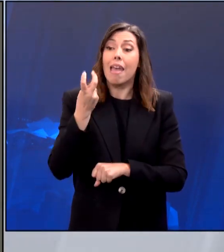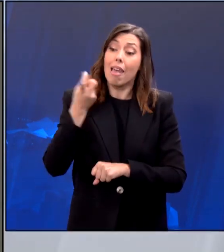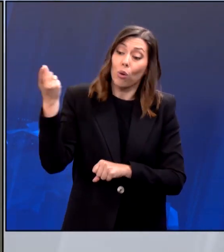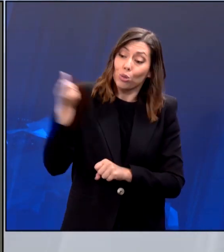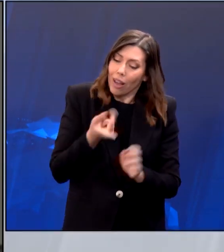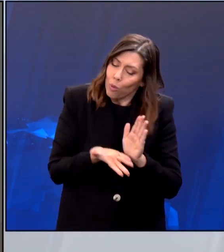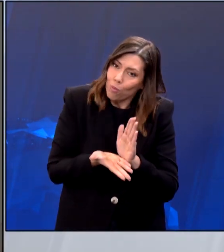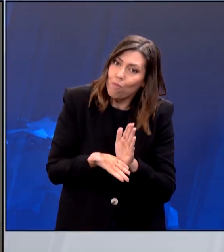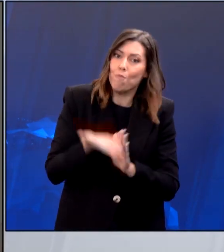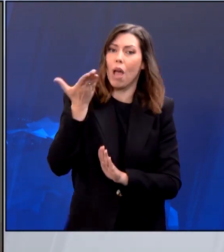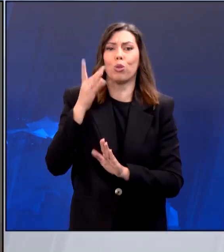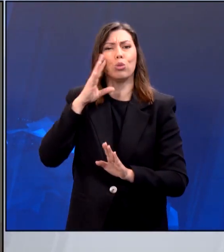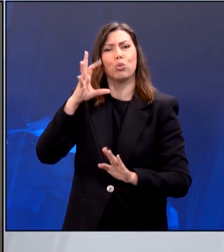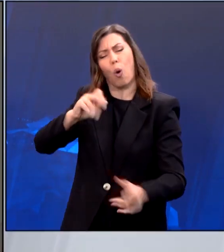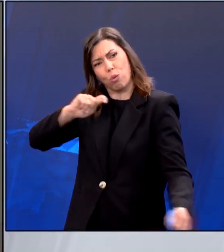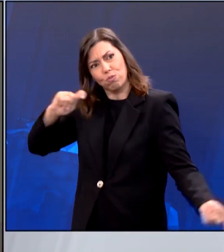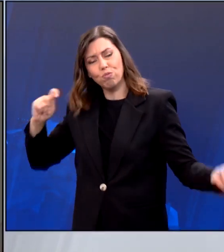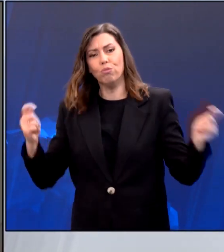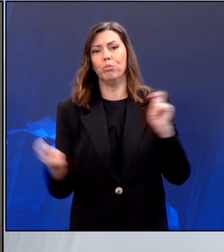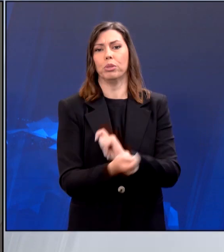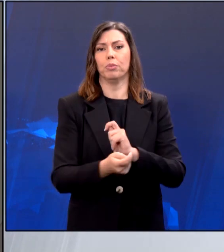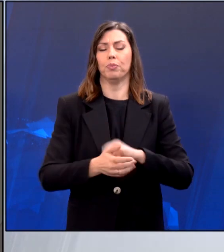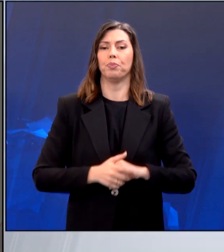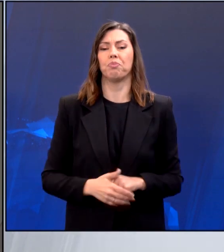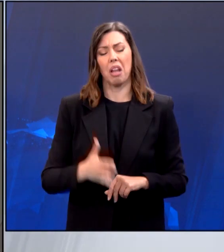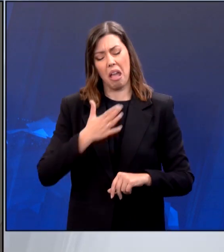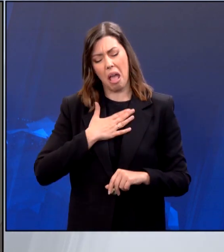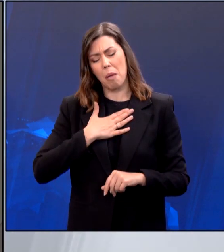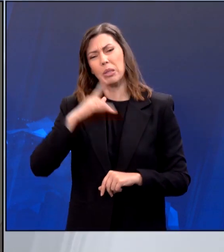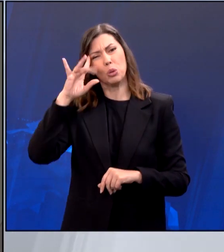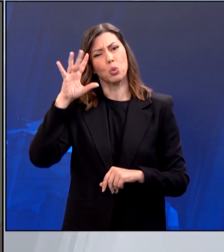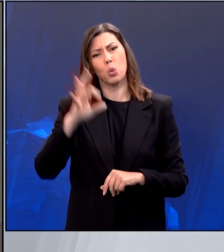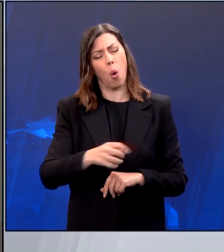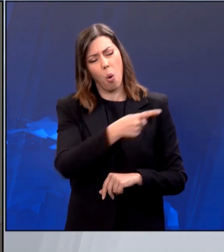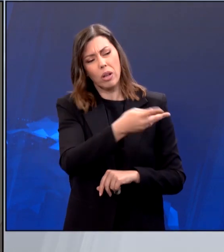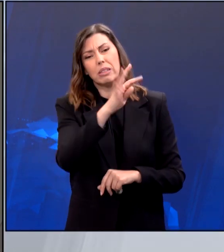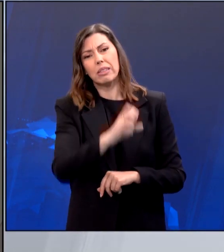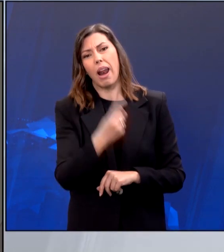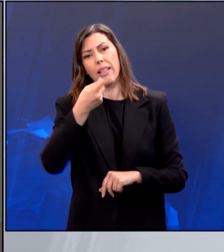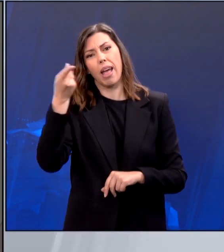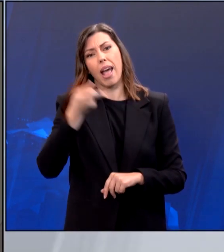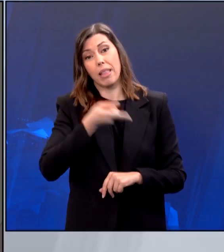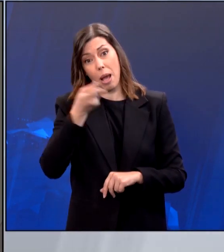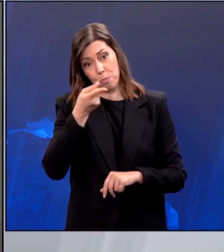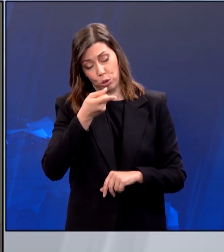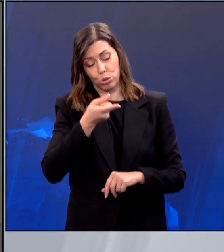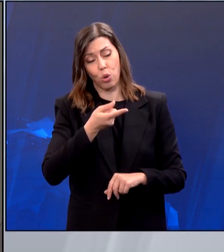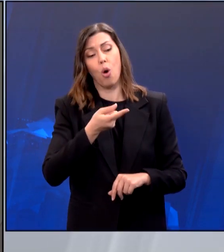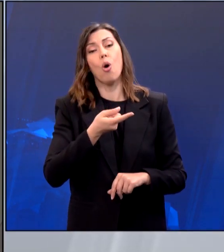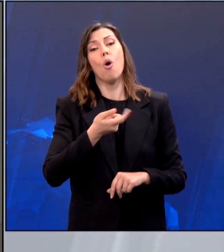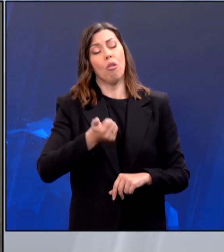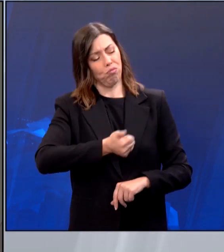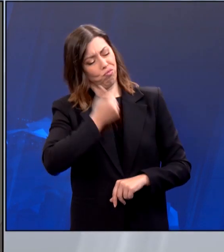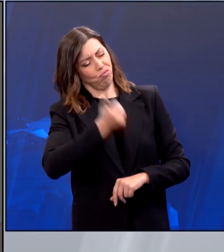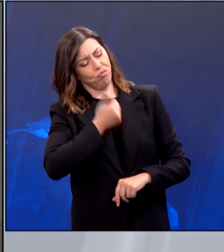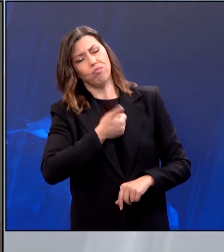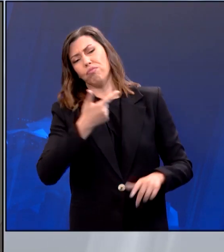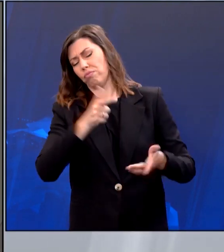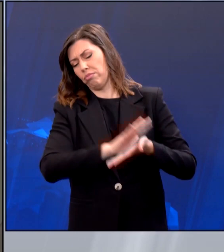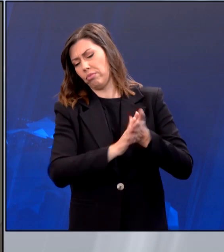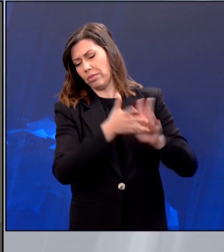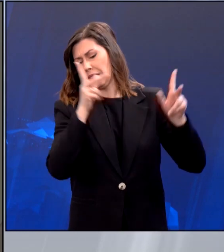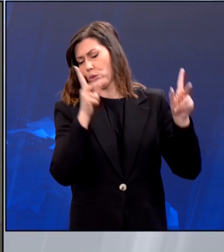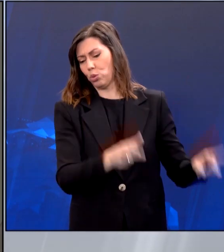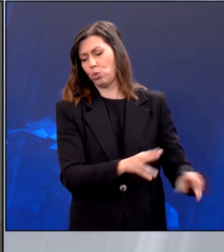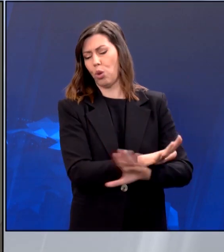αλλαγή. Στόχος μας είναι να τελειώσει η αποκρουστική αλαζονία του 41%. Μια μεγάλη πτώση της Νέας Δημοκρατίας σε